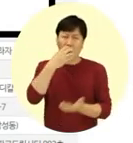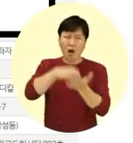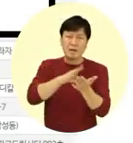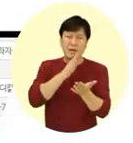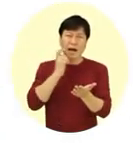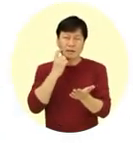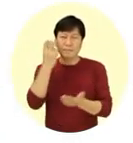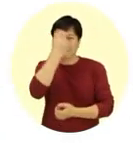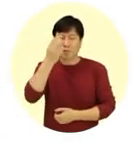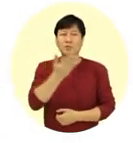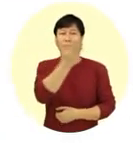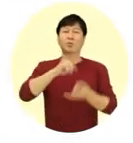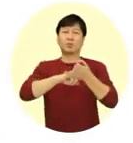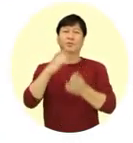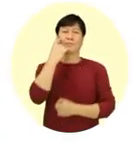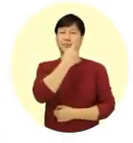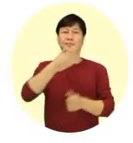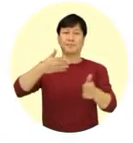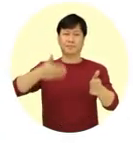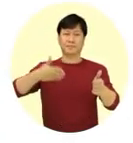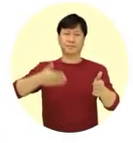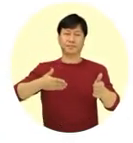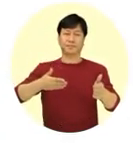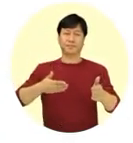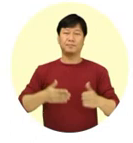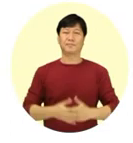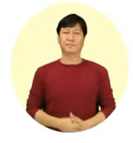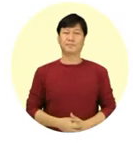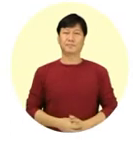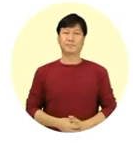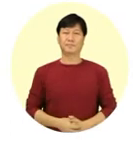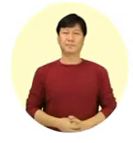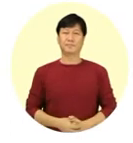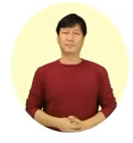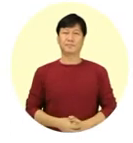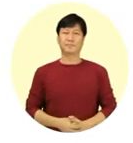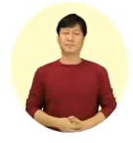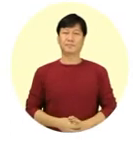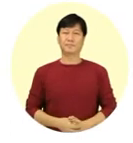식품의약품안전처에서 의료기기로 허가 인증된 제품인지 여러분도 꼭 확인해 보세요. 신청하시키십시오. 음악 웨러기초